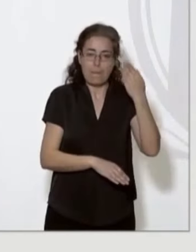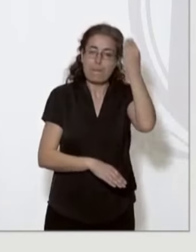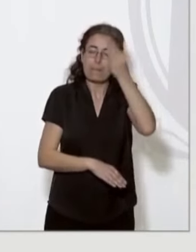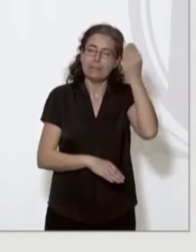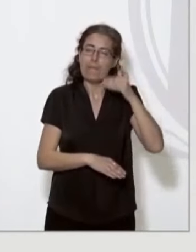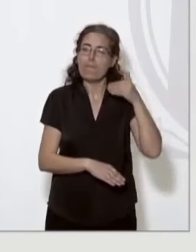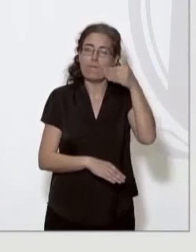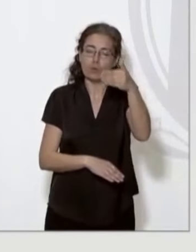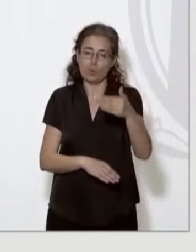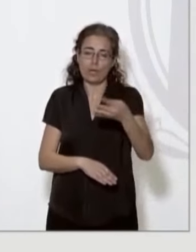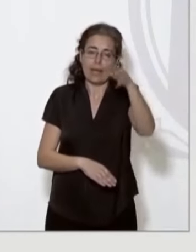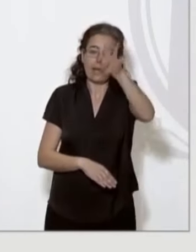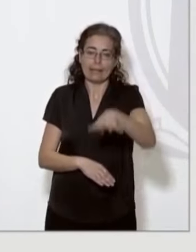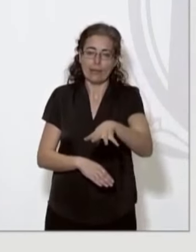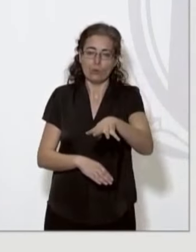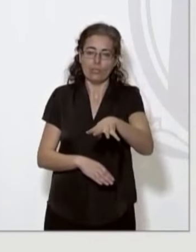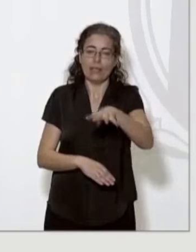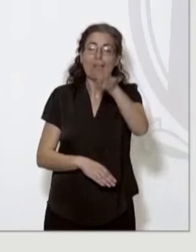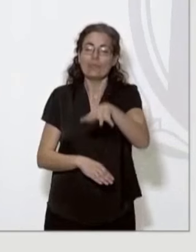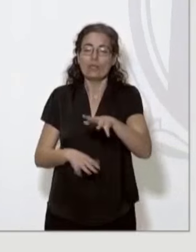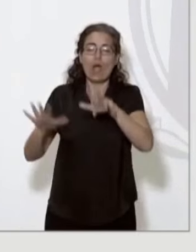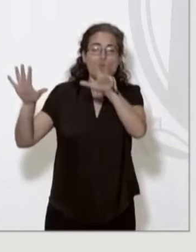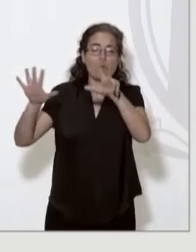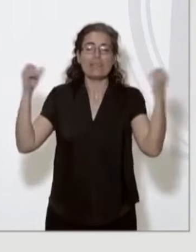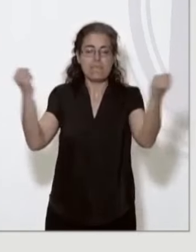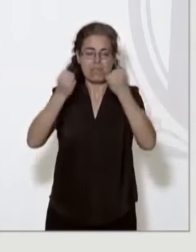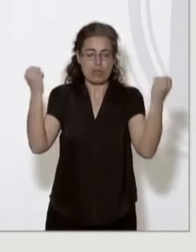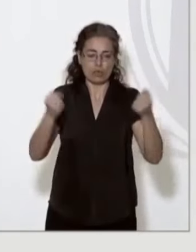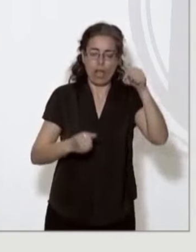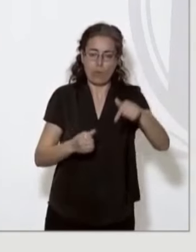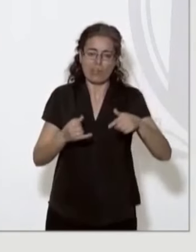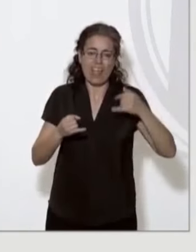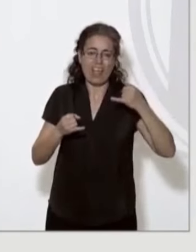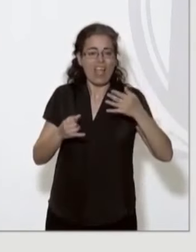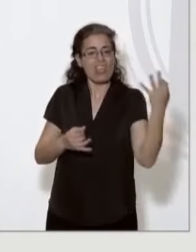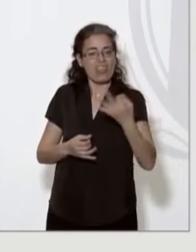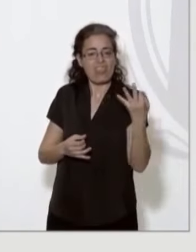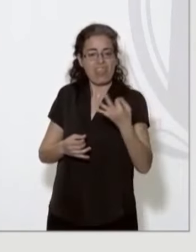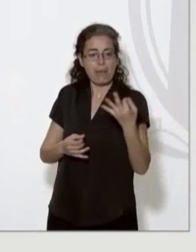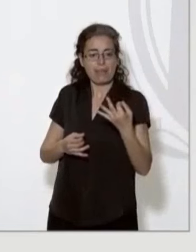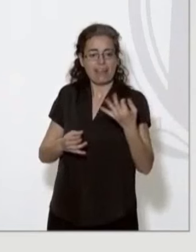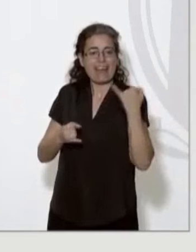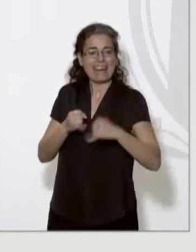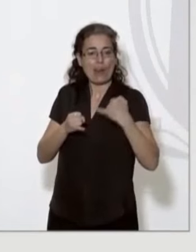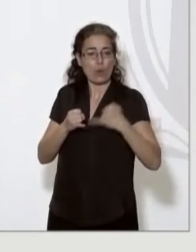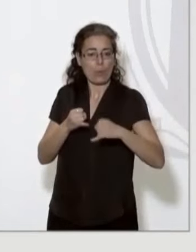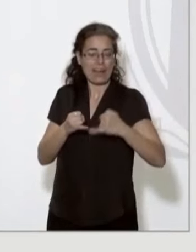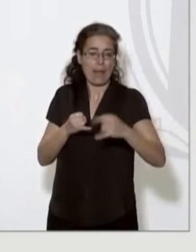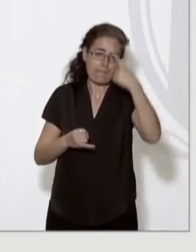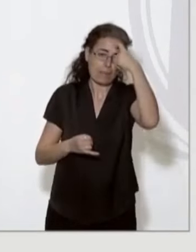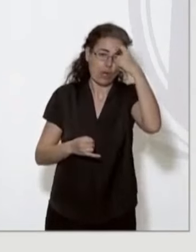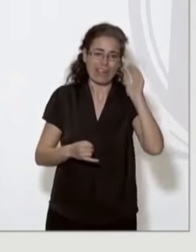de la Catalunya dels 8 milions. Avui tenim el deure de recuperar i reivindicar la memòria republicana,